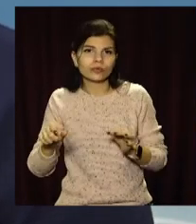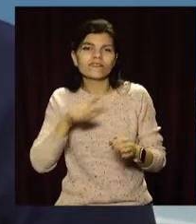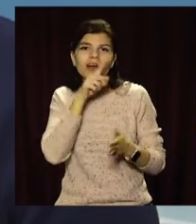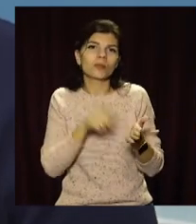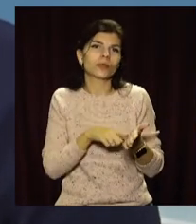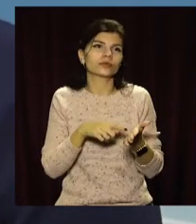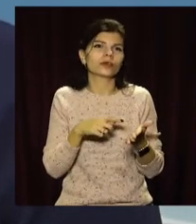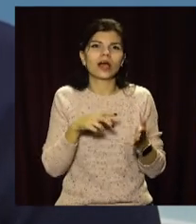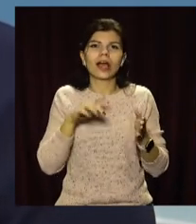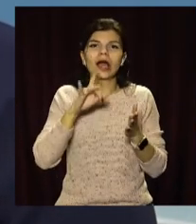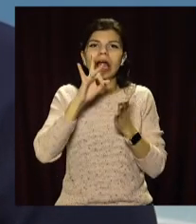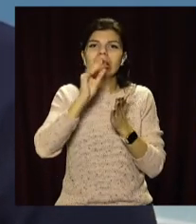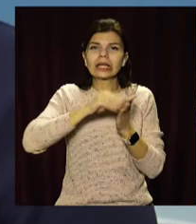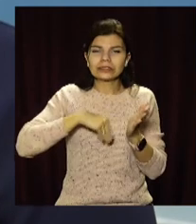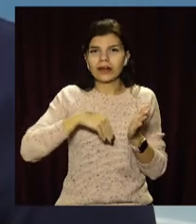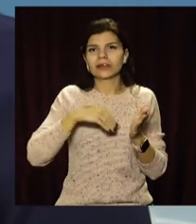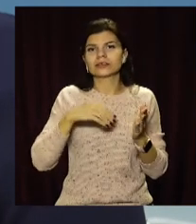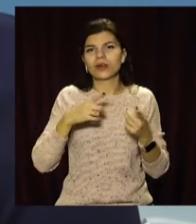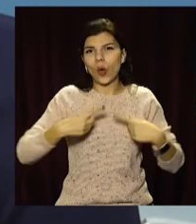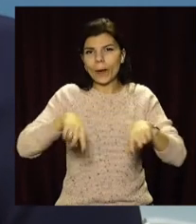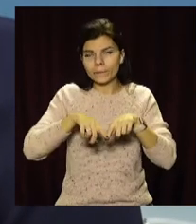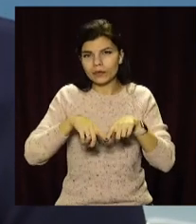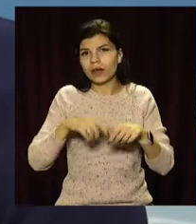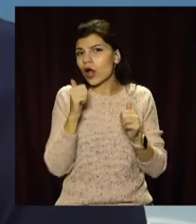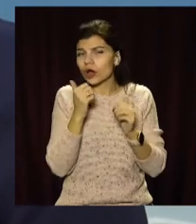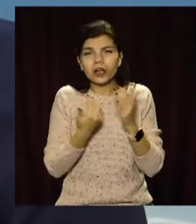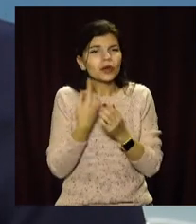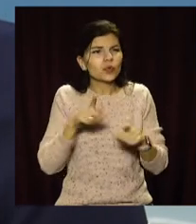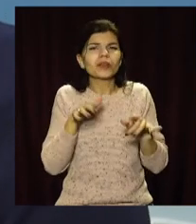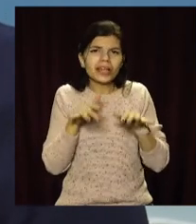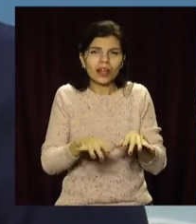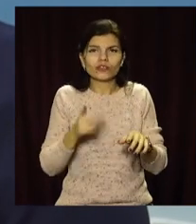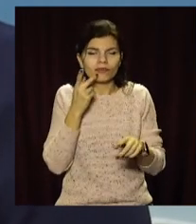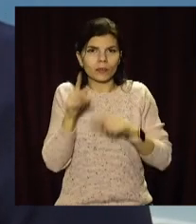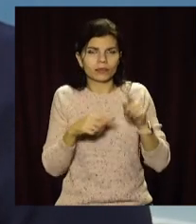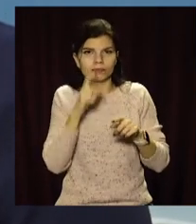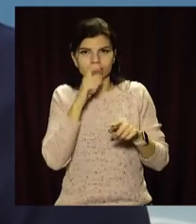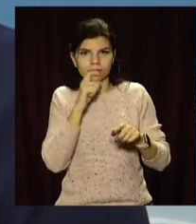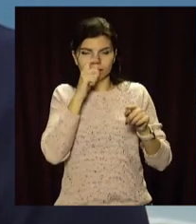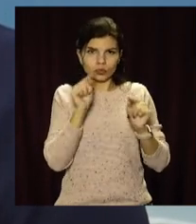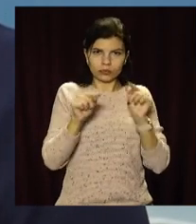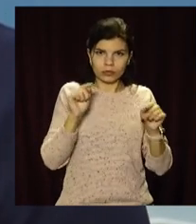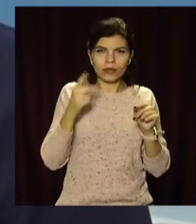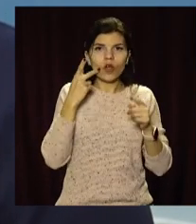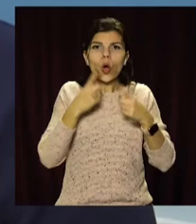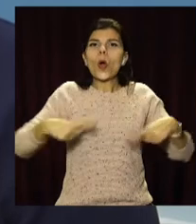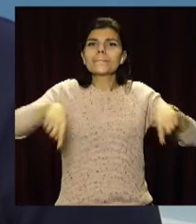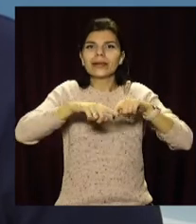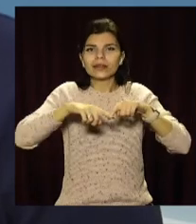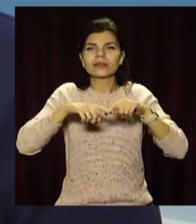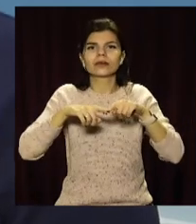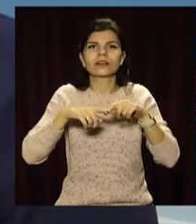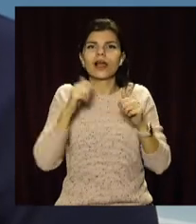питання регістрації громадських об'єднань. Кожне справді визиває определені питання, тому що громадські об'єднання, як правило,